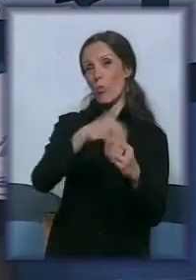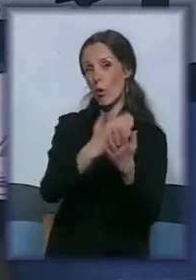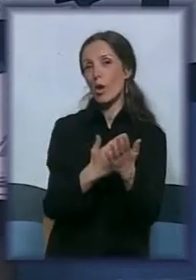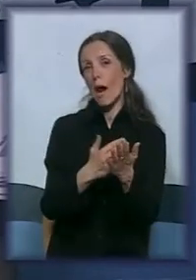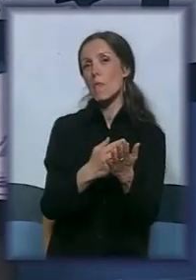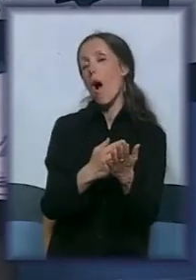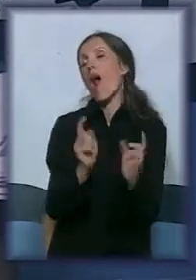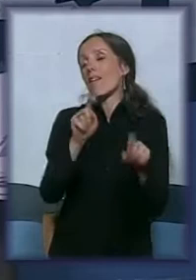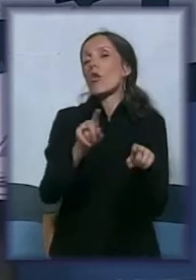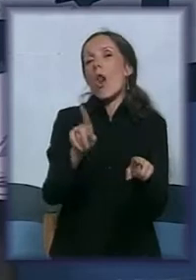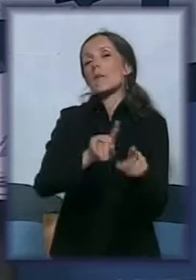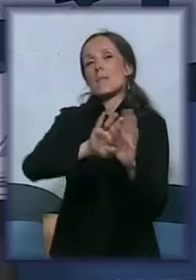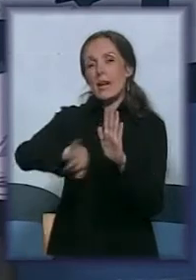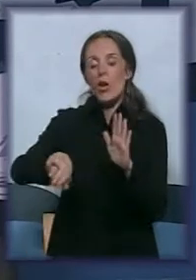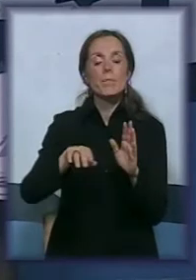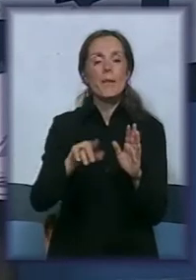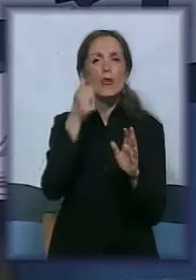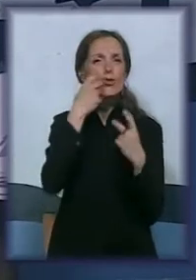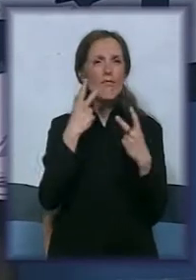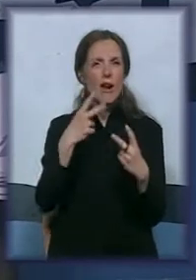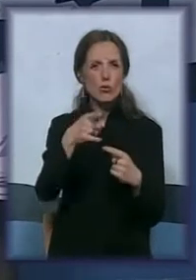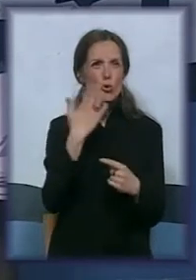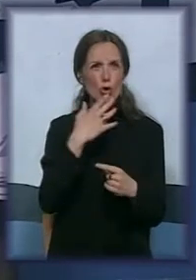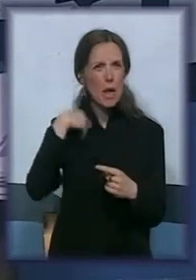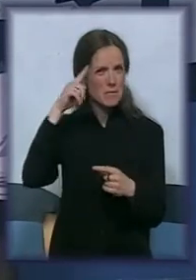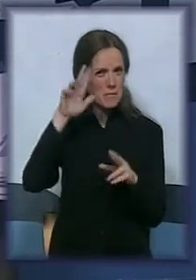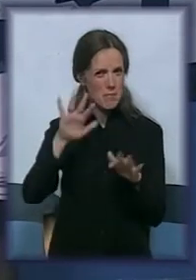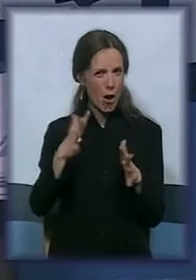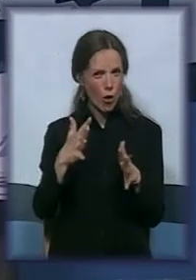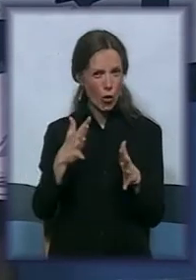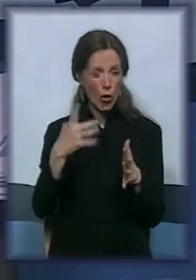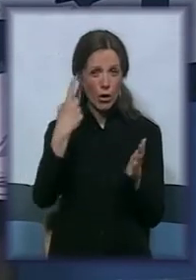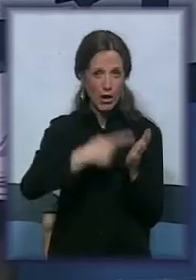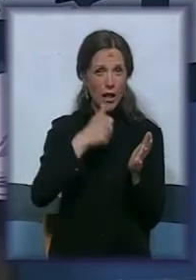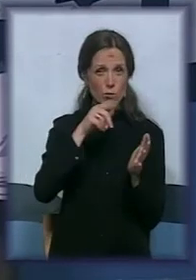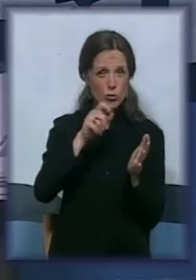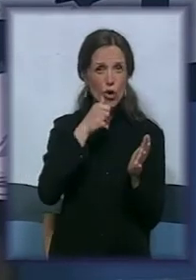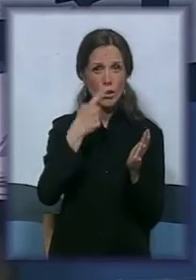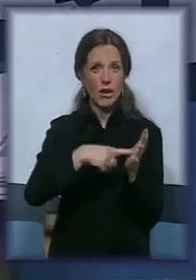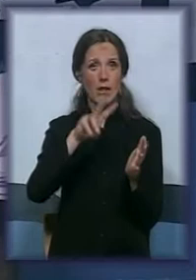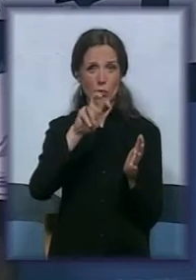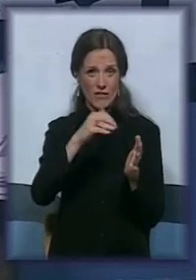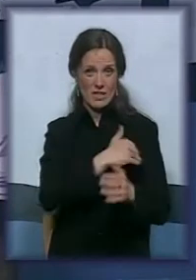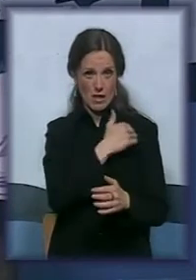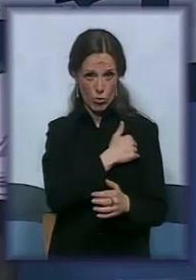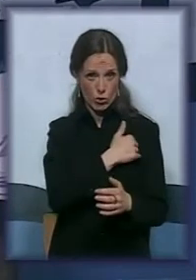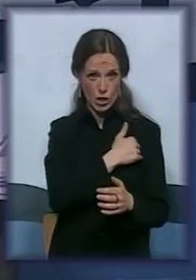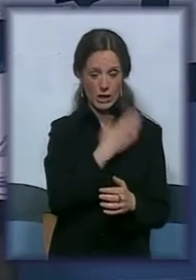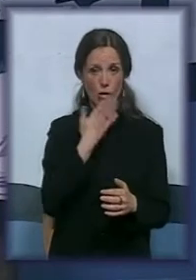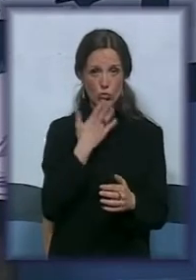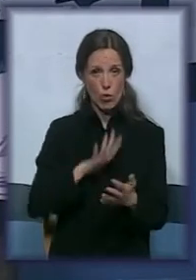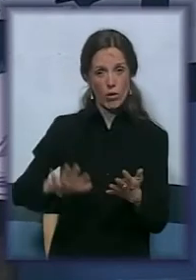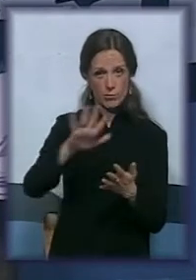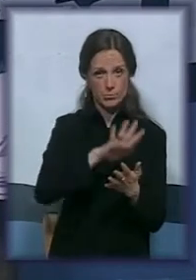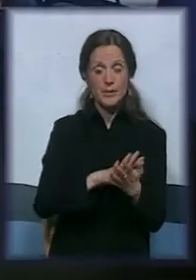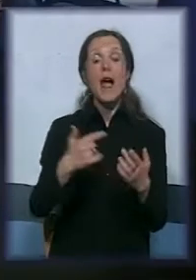Ali ono što jeste bitno, u toj školi, ja ne znam tačno broj, ali mislim da ima nekde oko 1000, između 1000 i 1200 učenika. I